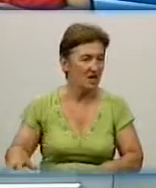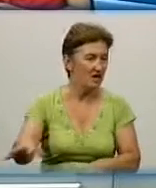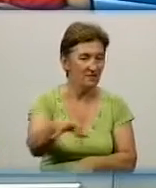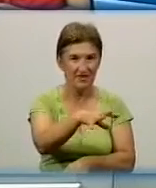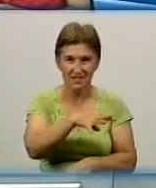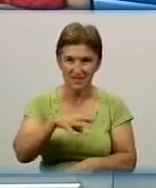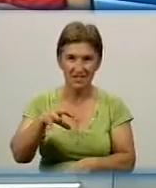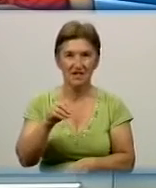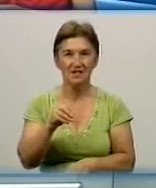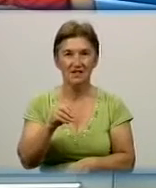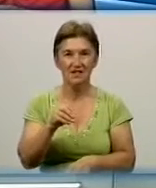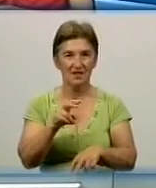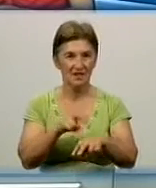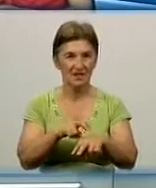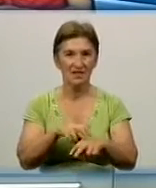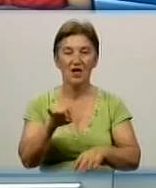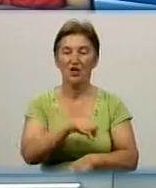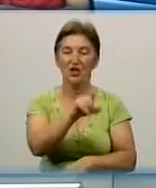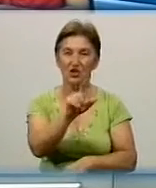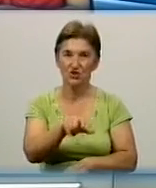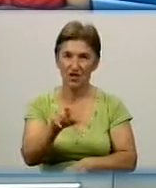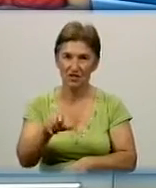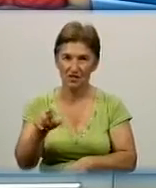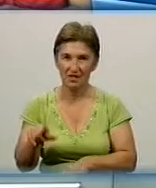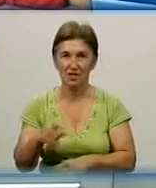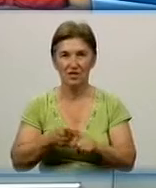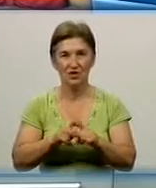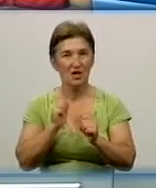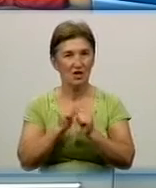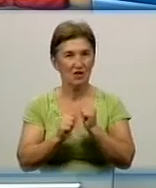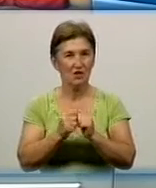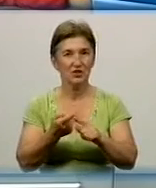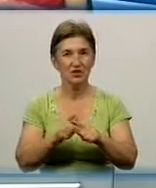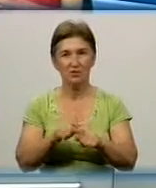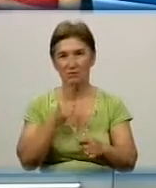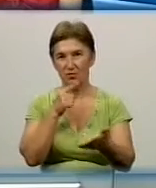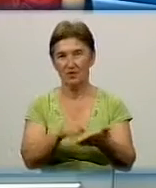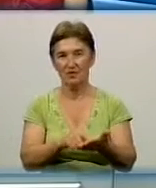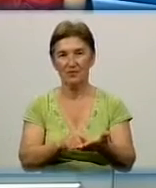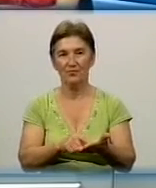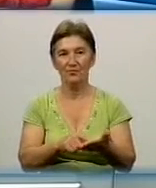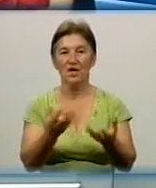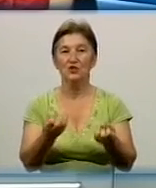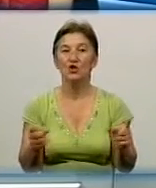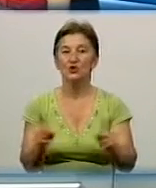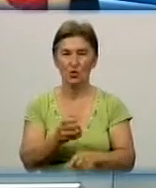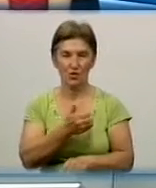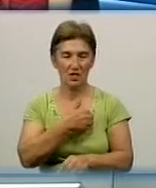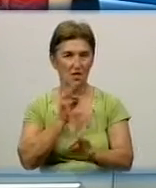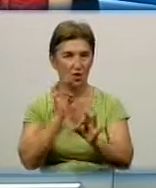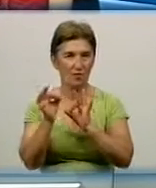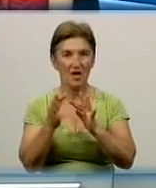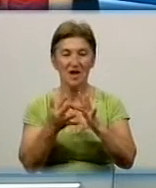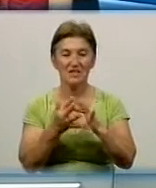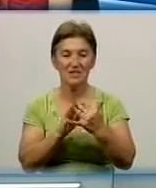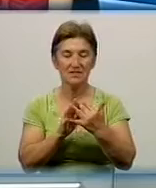не тільки. І жителі, які дуже часто бувають пацієнтами. Я ось про що ще хотіла говорити з вами. Сільська